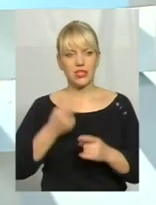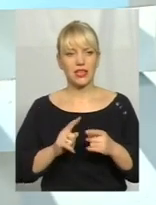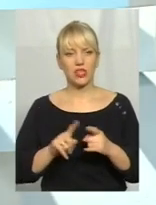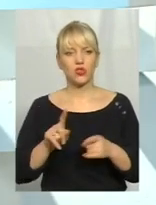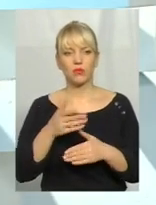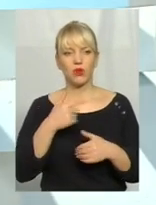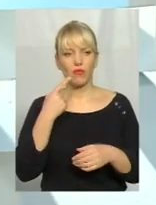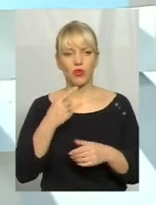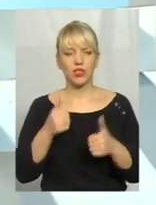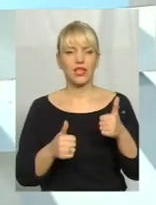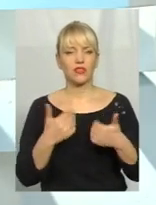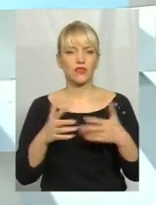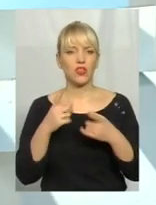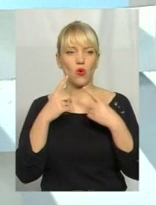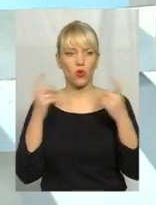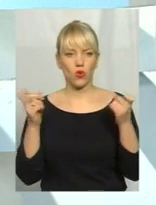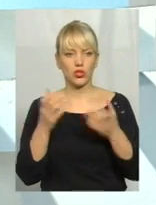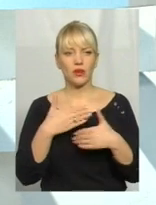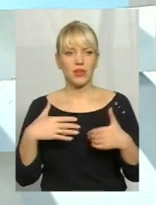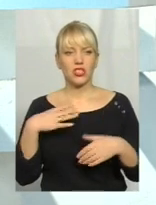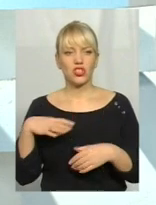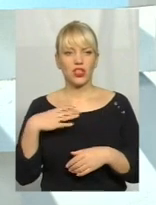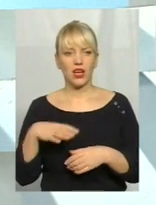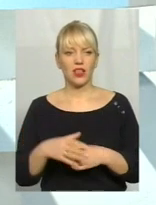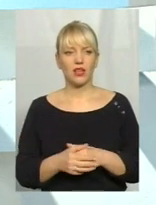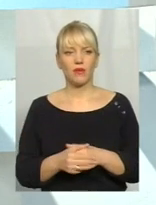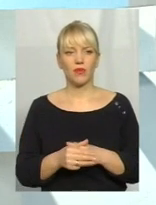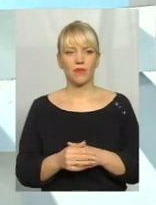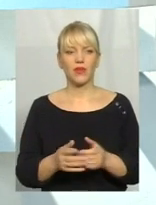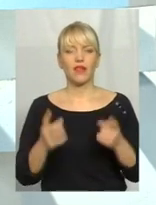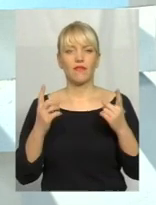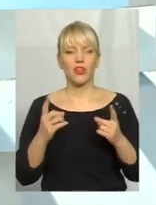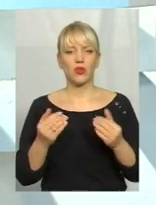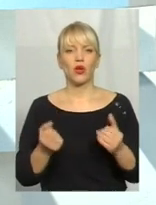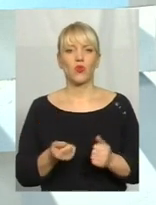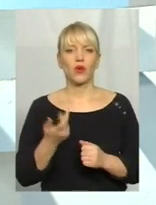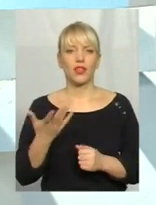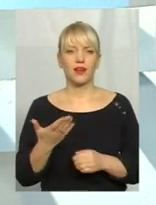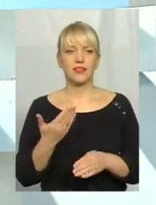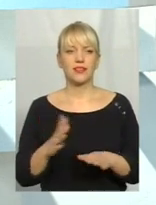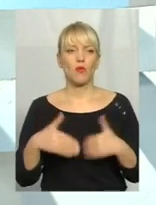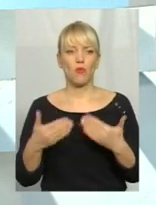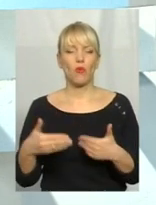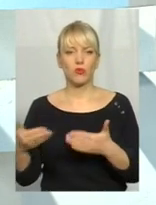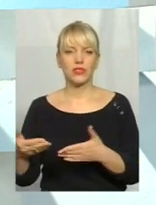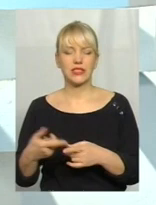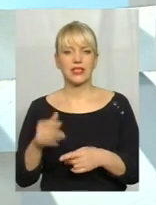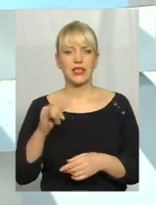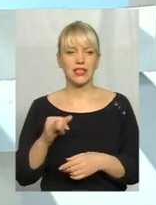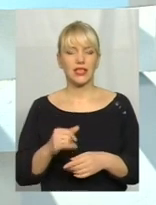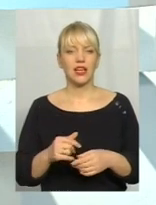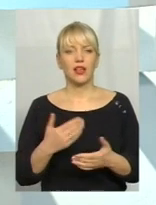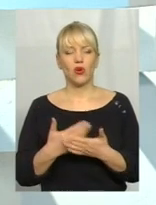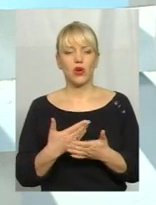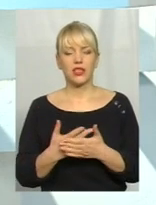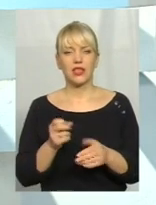фактично, тендер вже оголошено, ми чекаємо велику кількість пропозицій і орієнтовно на кінець